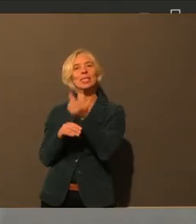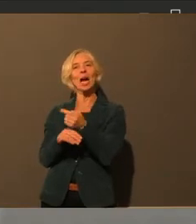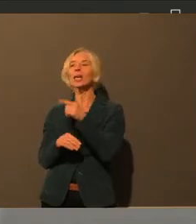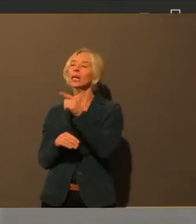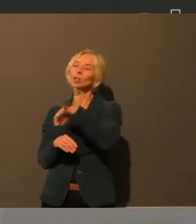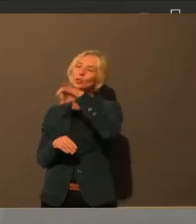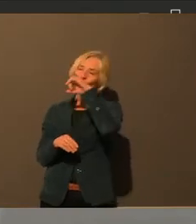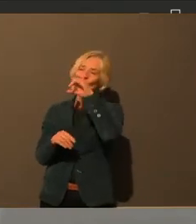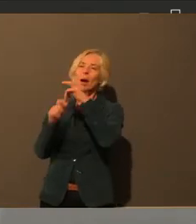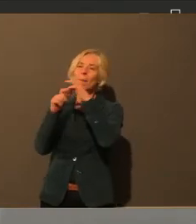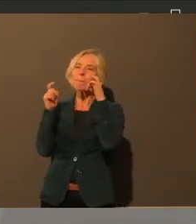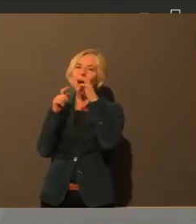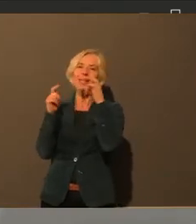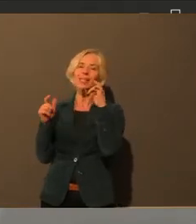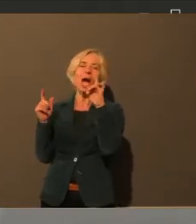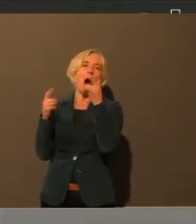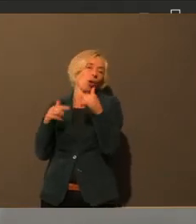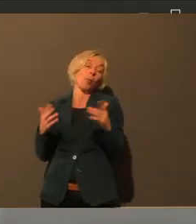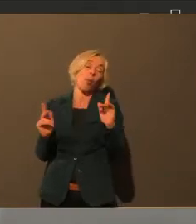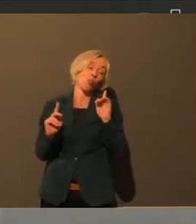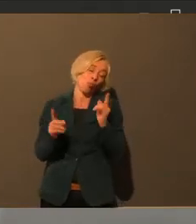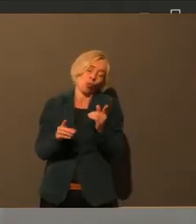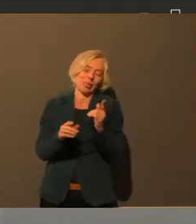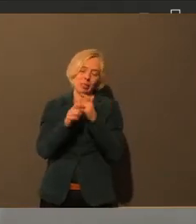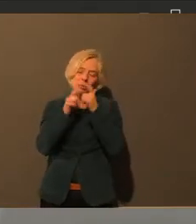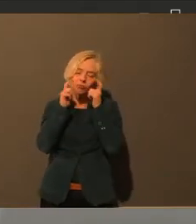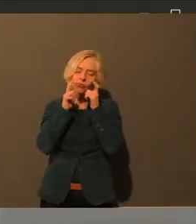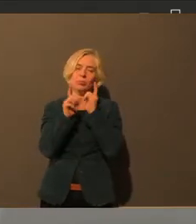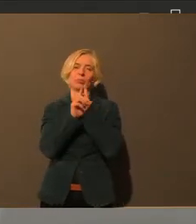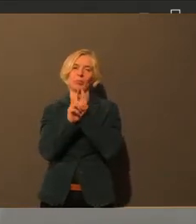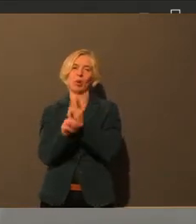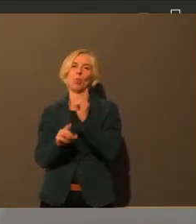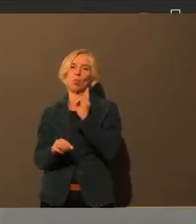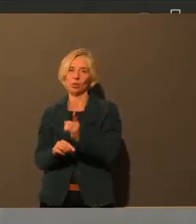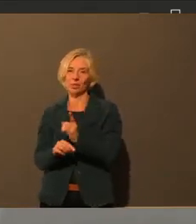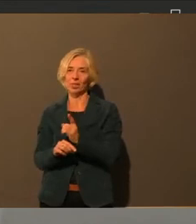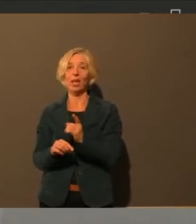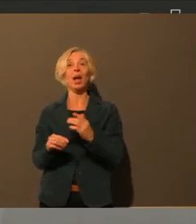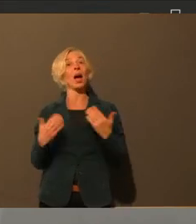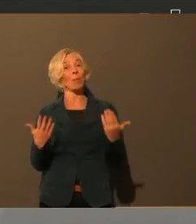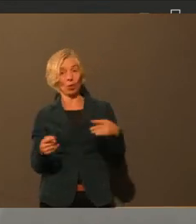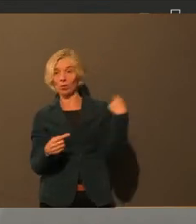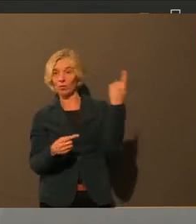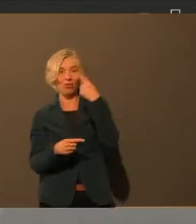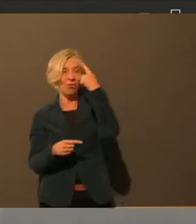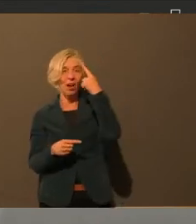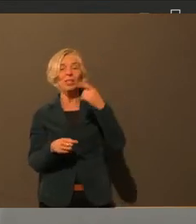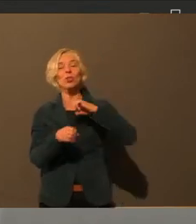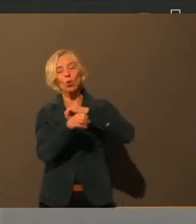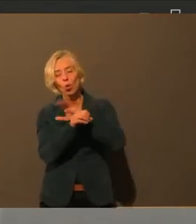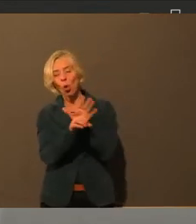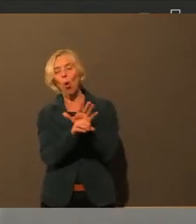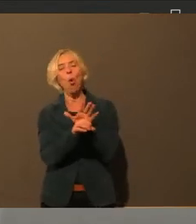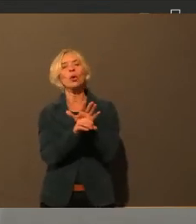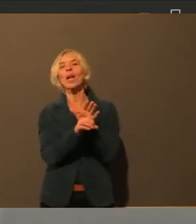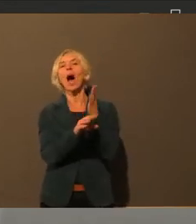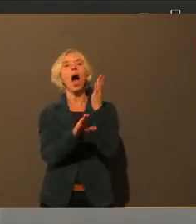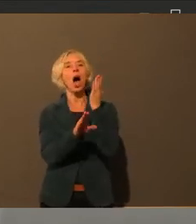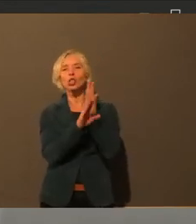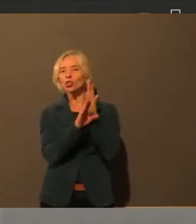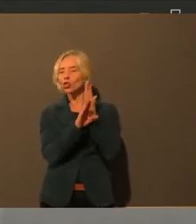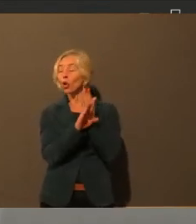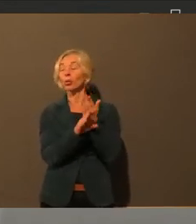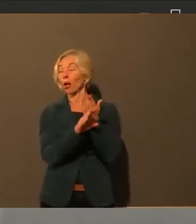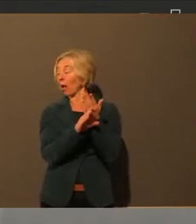ein Problem, was die meisten Menschen jetzt langsam haben, ist, dass Corona seit März wütet und wir haben in der Politik langsam, sehen wir keine konsequenten